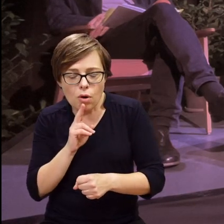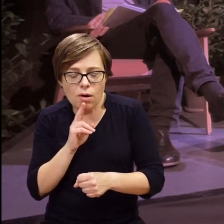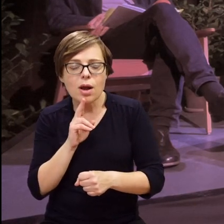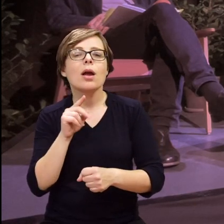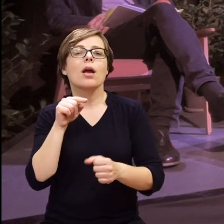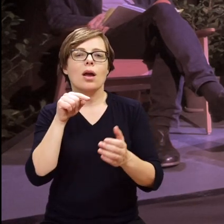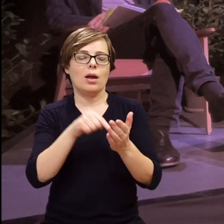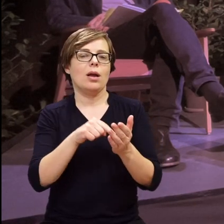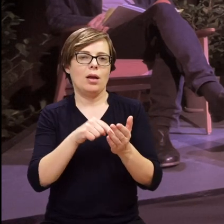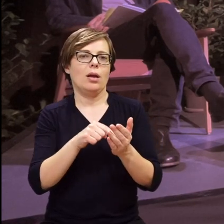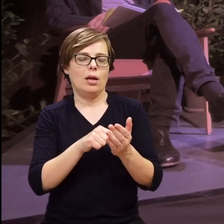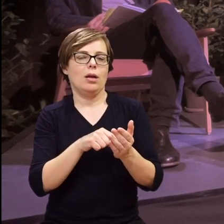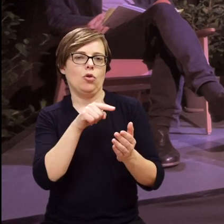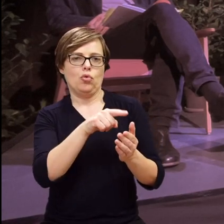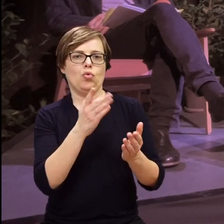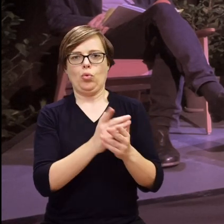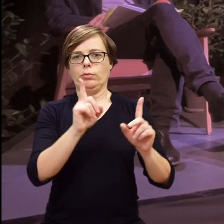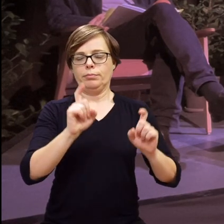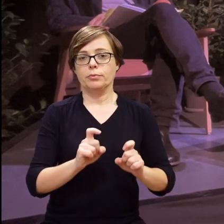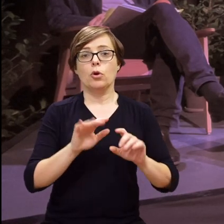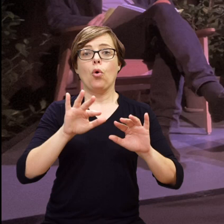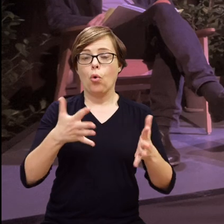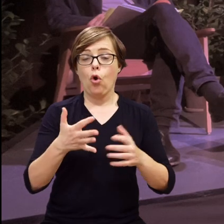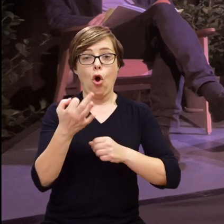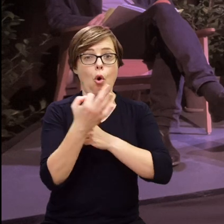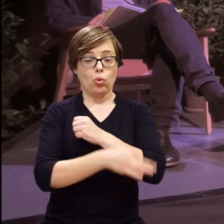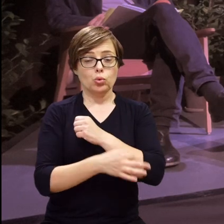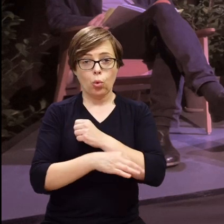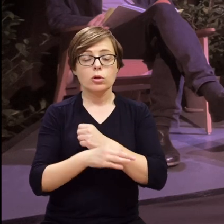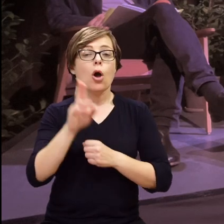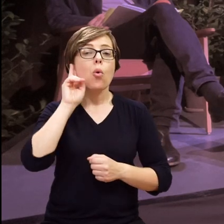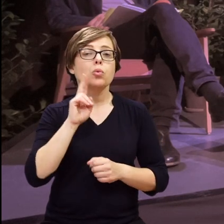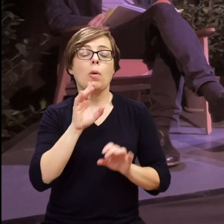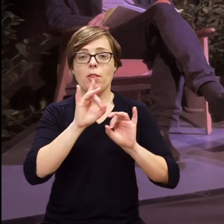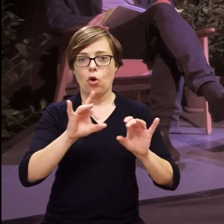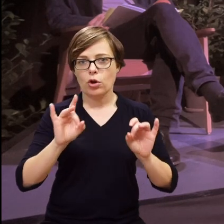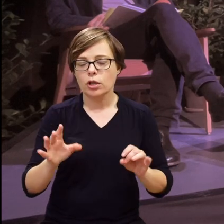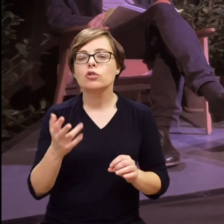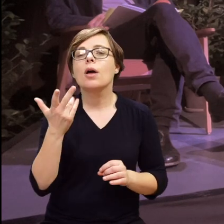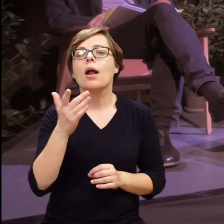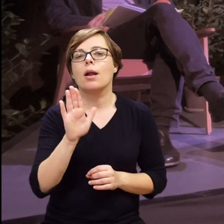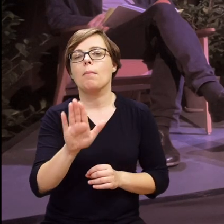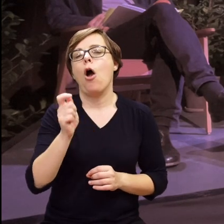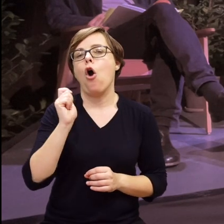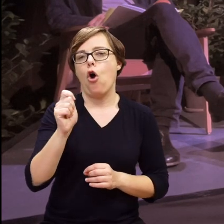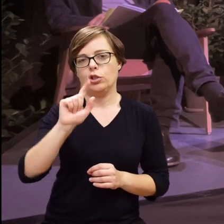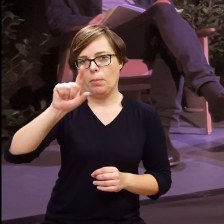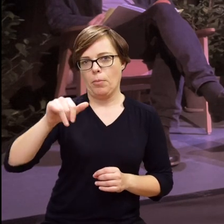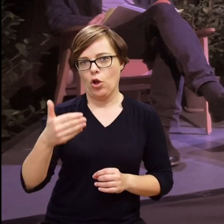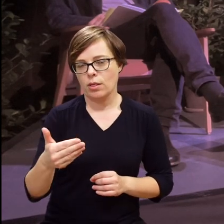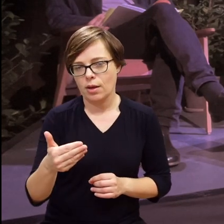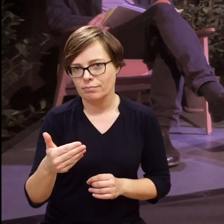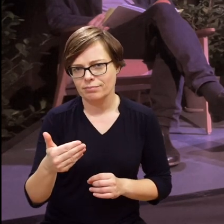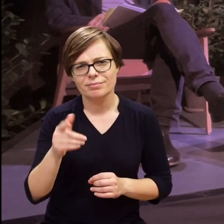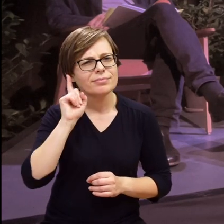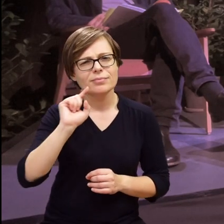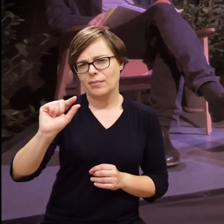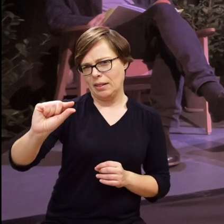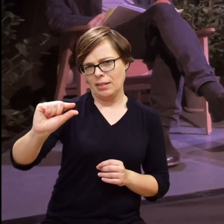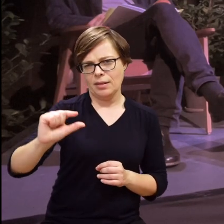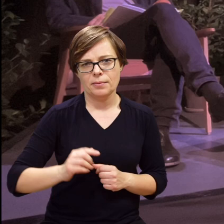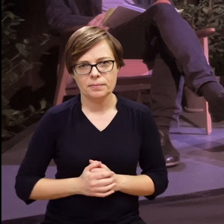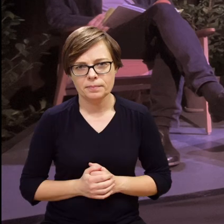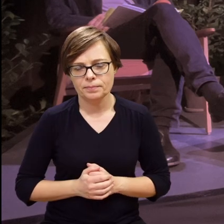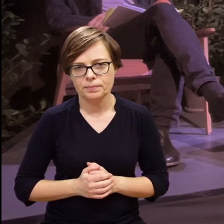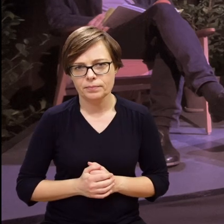jeżeli wciąż jest tak, że na studiach surdo-pedagogicznych ta liczba godzin polskiego języka migowego